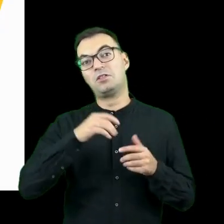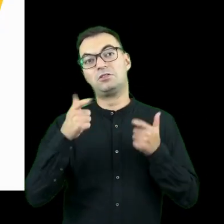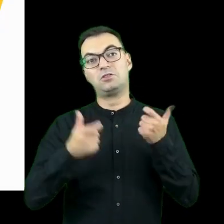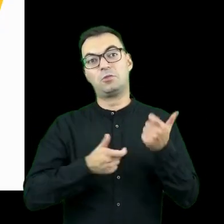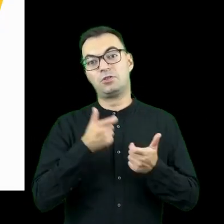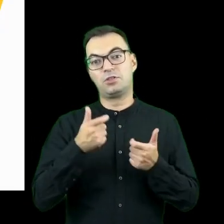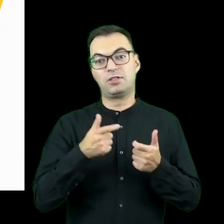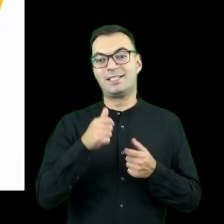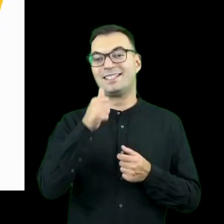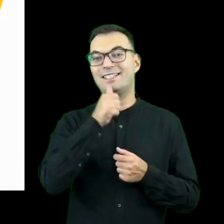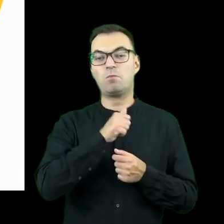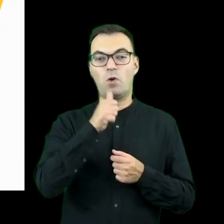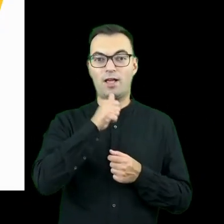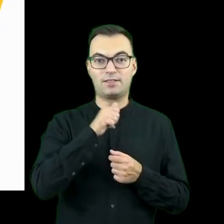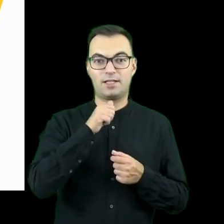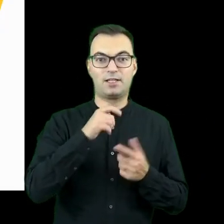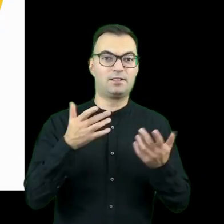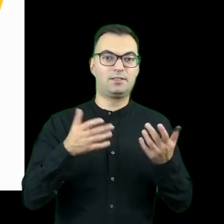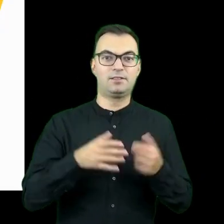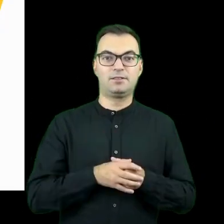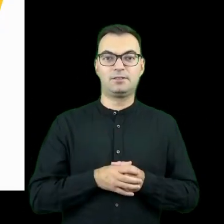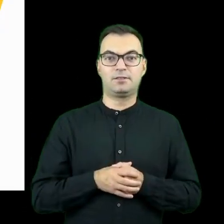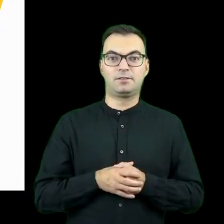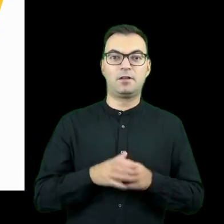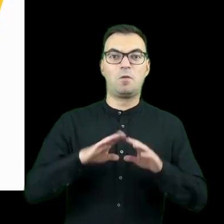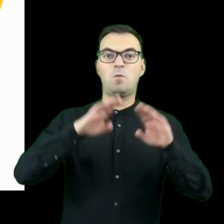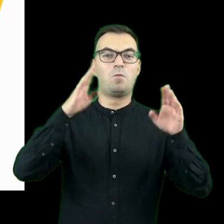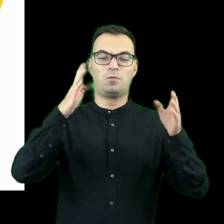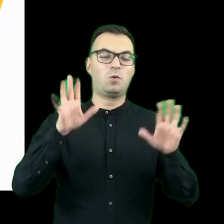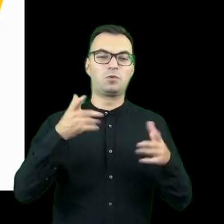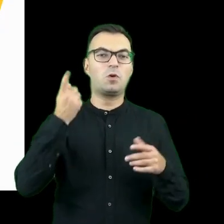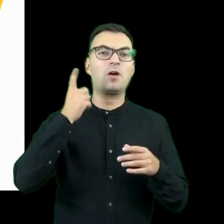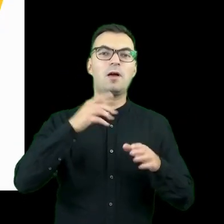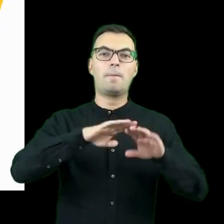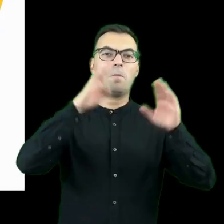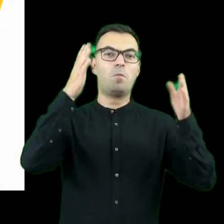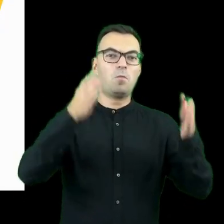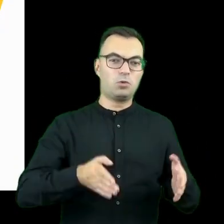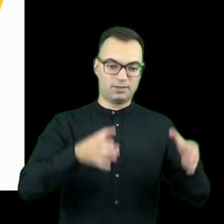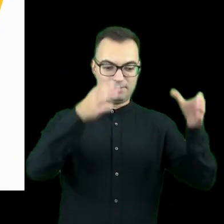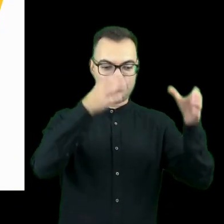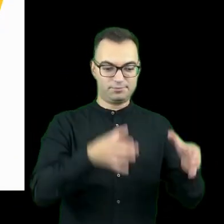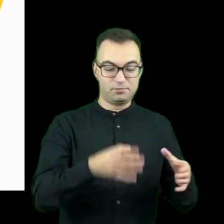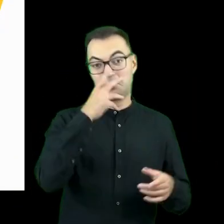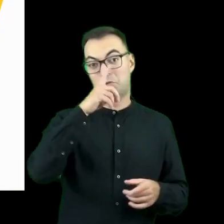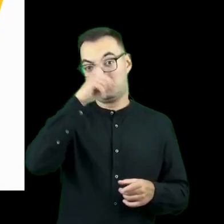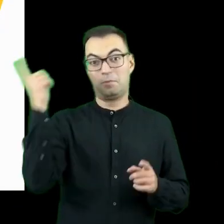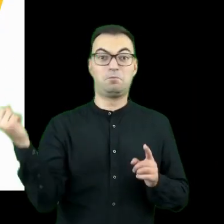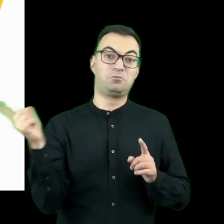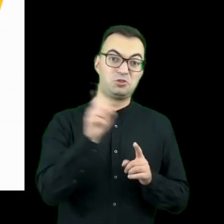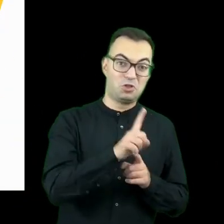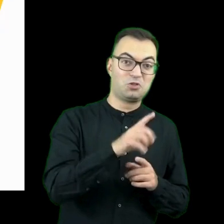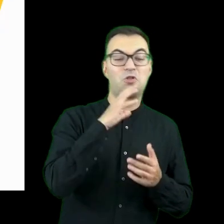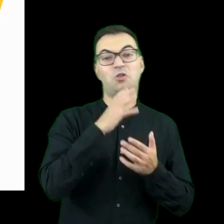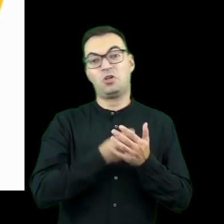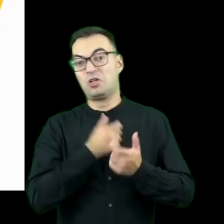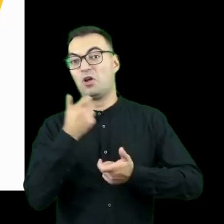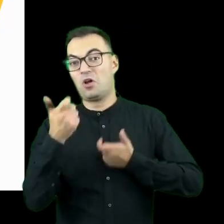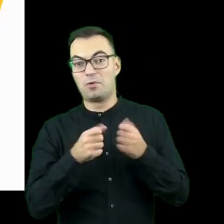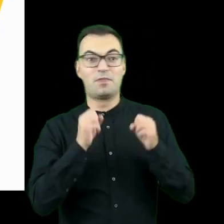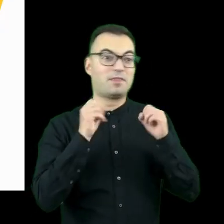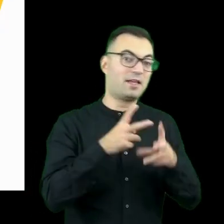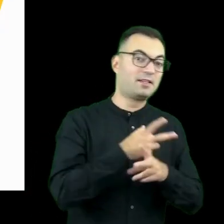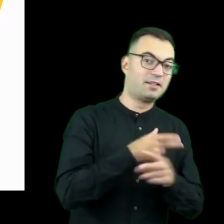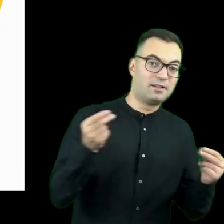jesteście w stanie zrobić symulację, postawić jakąś budkę w jakimś miejscu, gdzie jest dużo ludzi, zobaczyć, czy ludzie podchodzą do tej budki, czy korzystają z tego